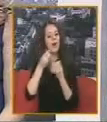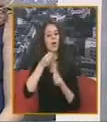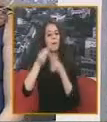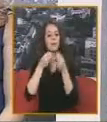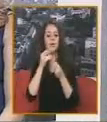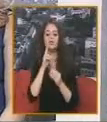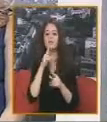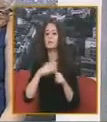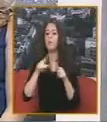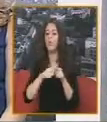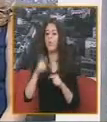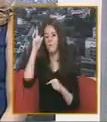te Beograd voleti još više